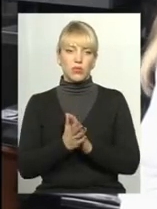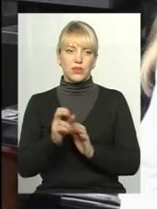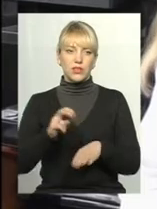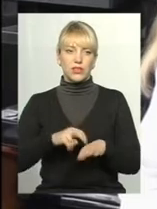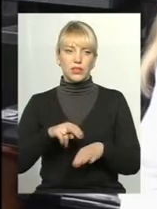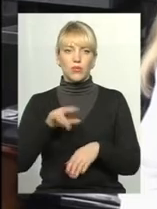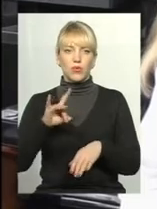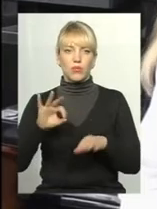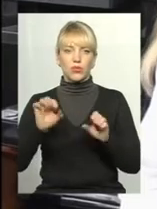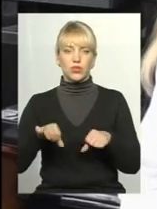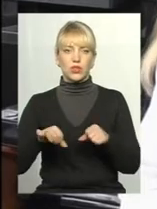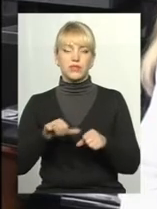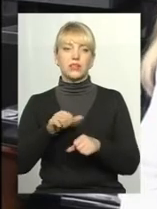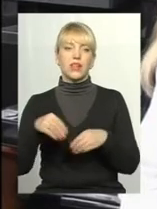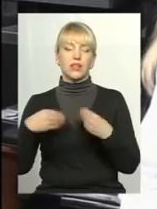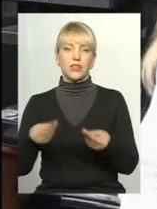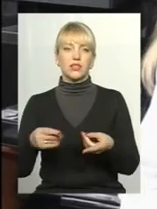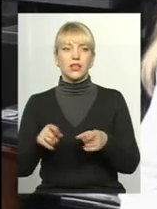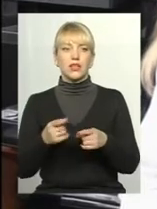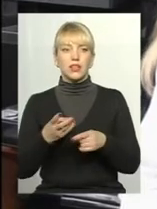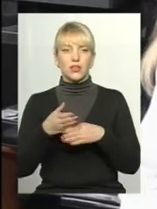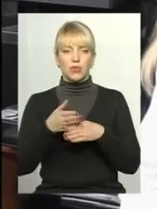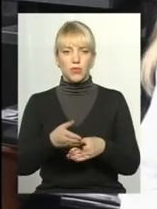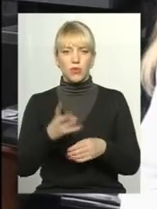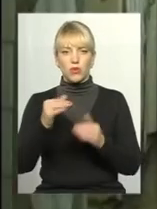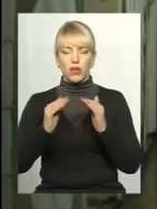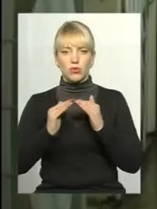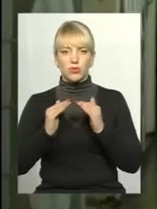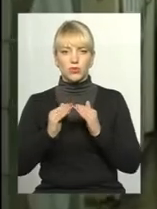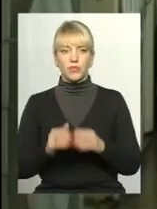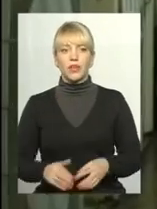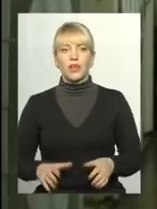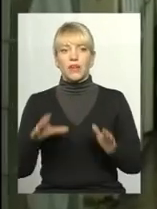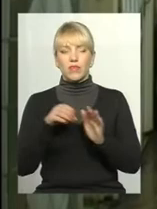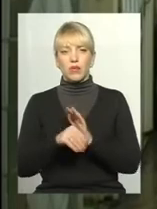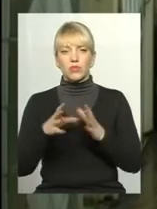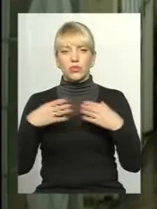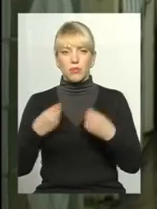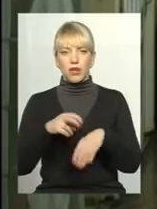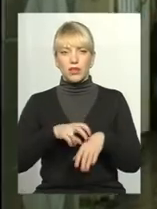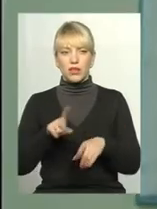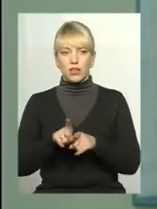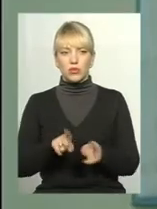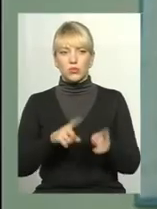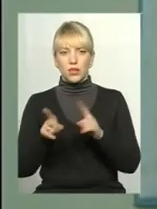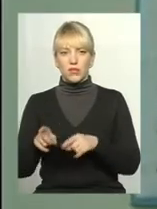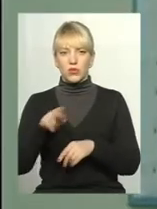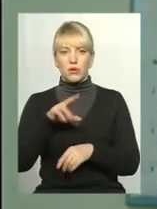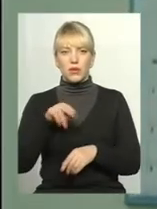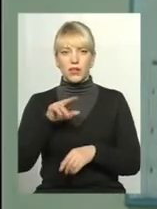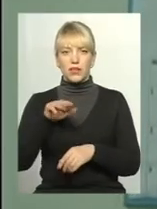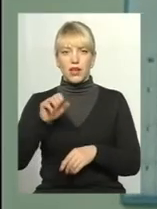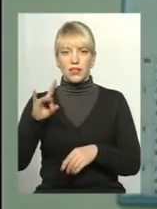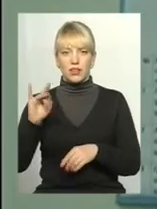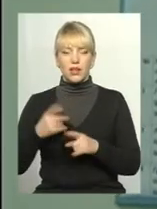про можливість надати також на дому цю допомогу. У ланку сімейних лікарів переведуть і педіатрів. І так місцеву